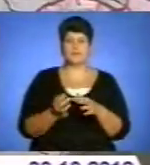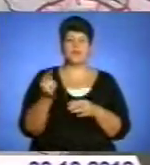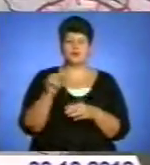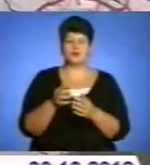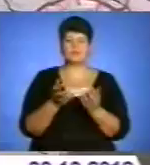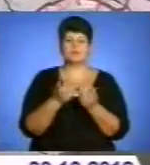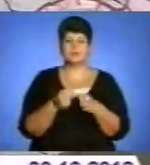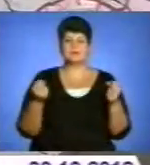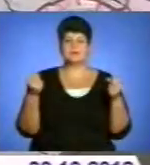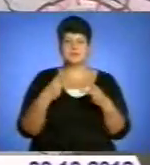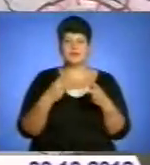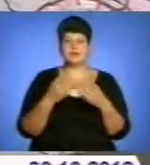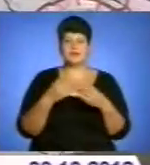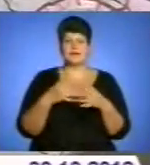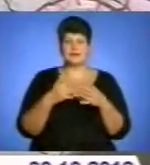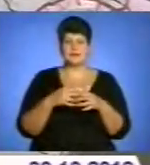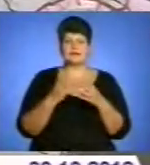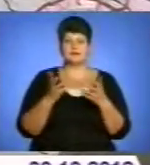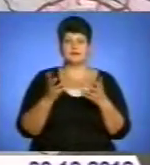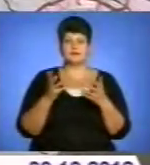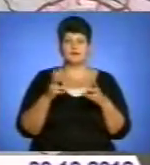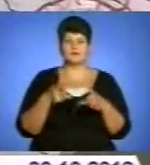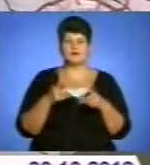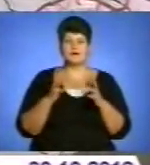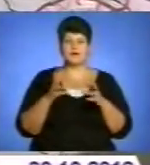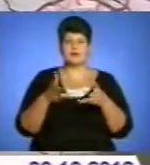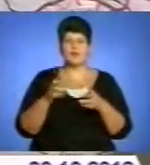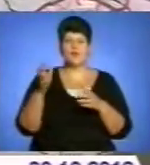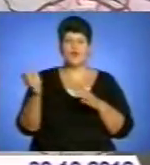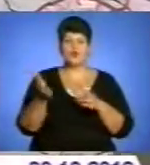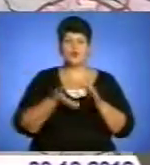числі спеціальна техніка ротора, автогрейдера, бульдозера,